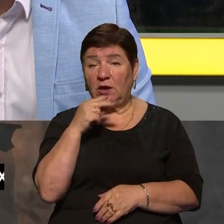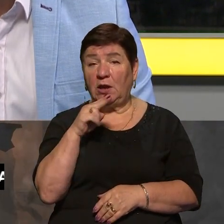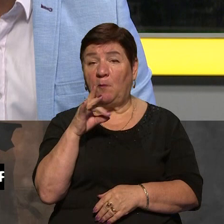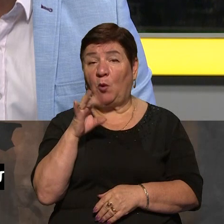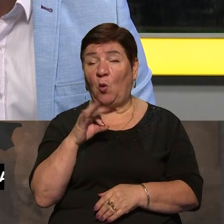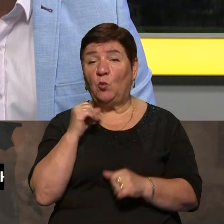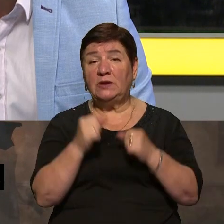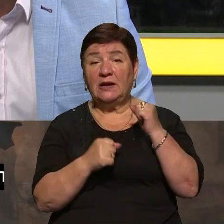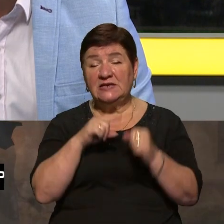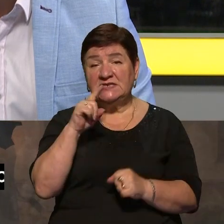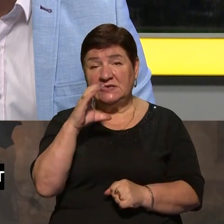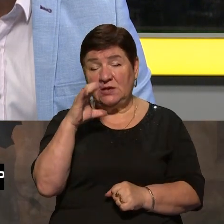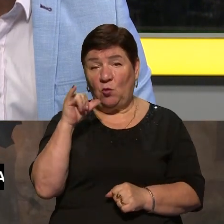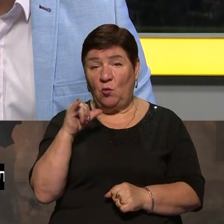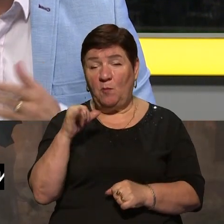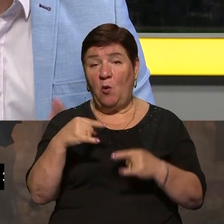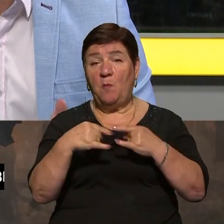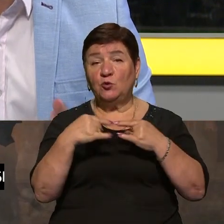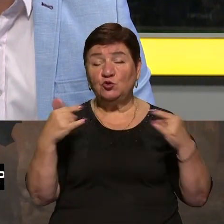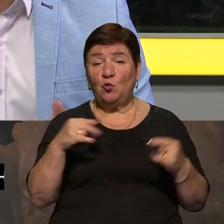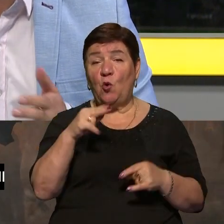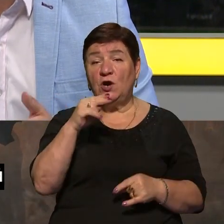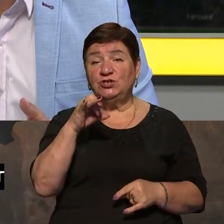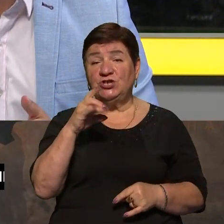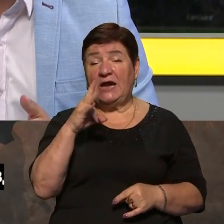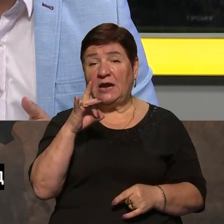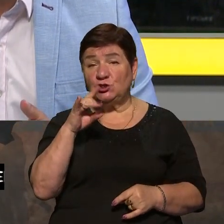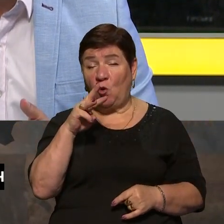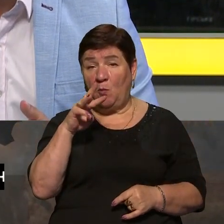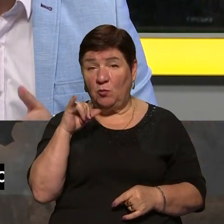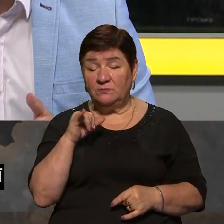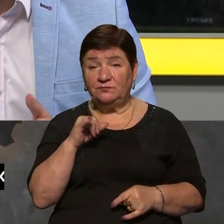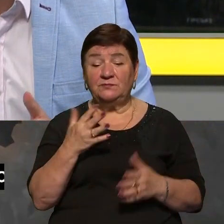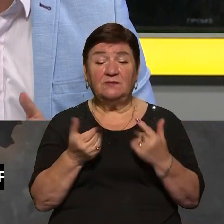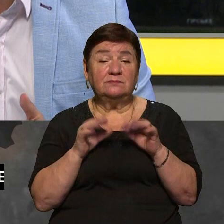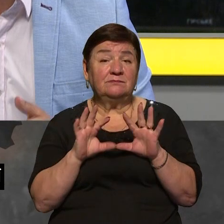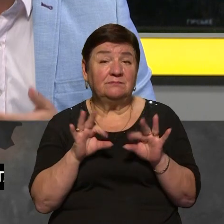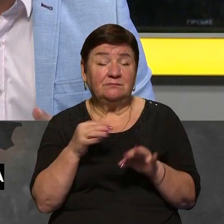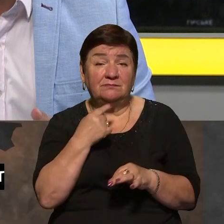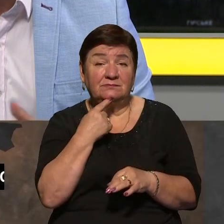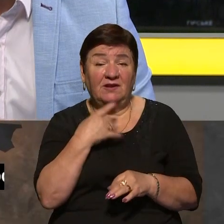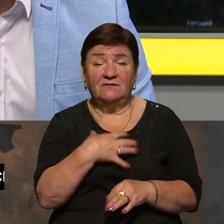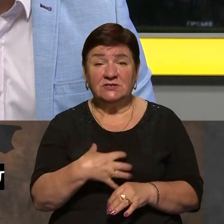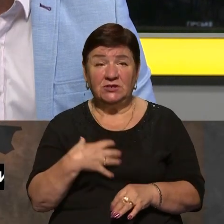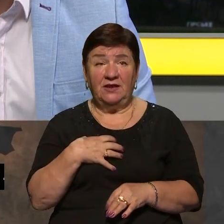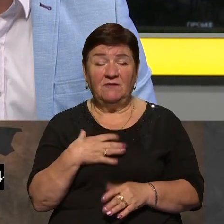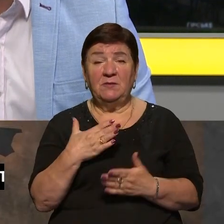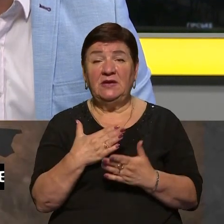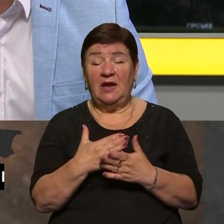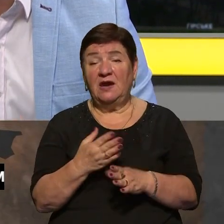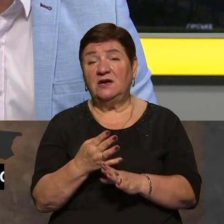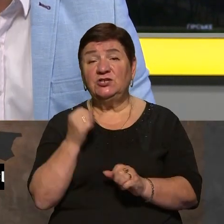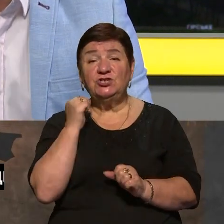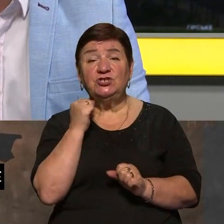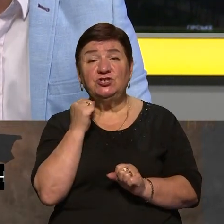ЗСУ по Чонгарському мосту. Давайте спробуємо роз'яснити нашим глядачам, наскільки стратегічно важливим є черговий